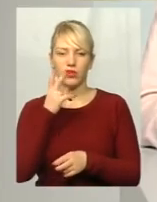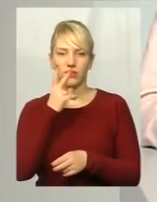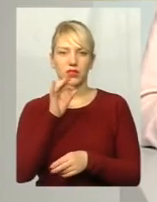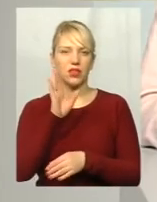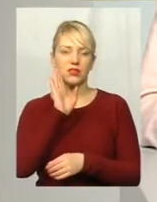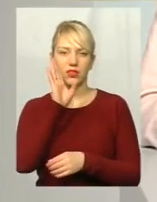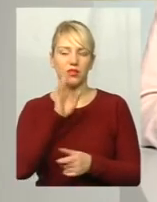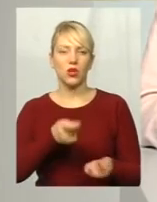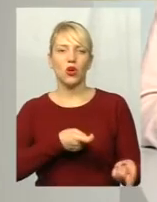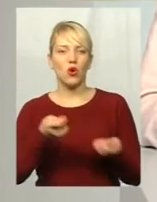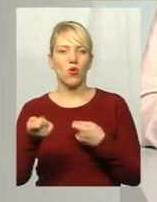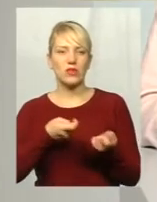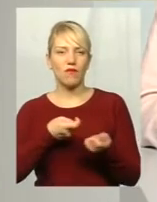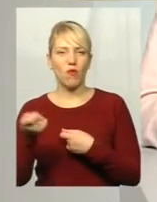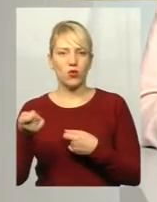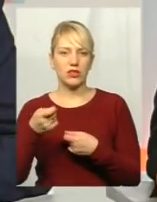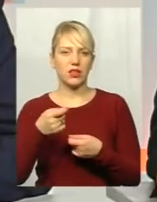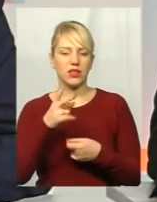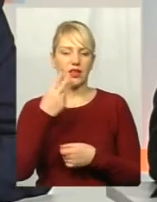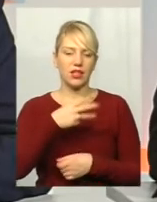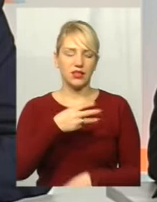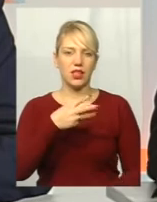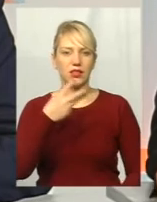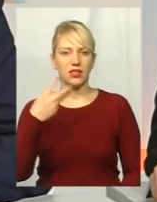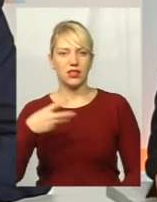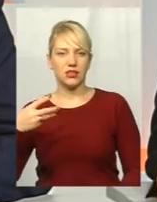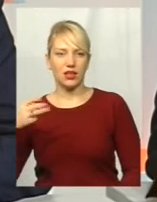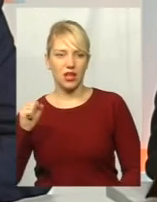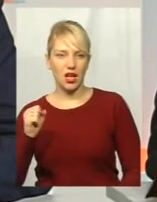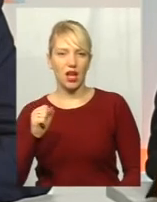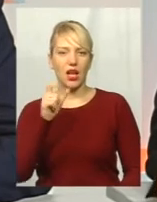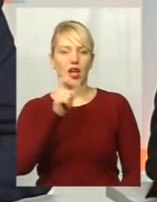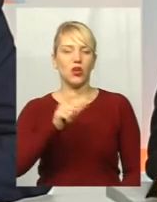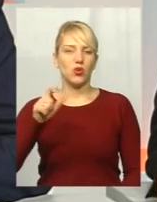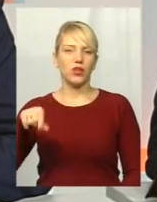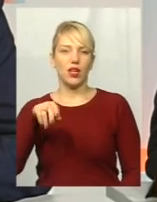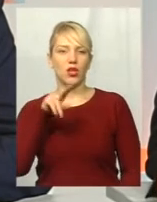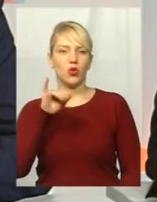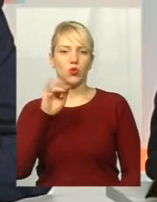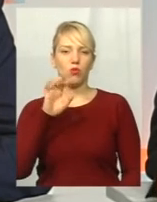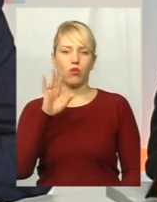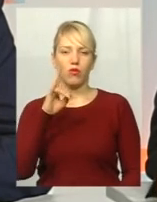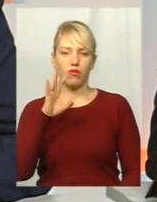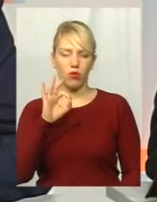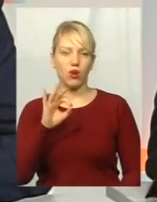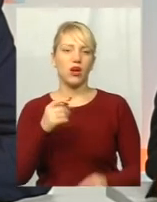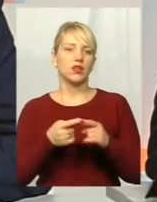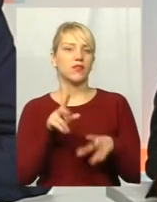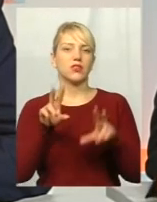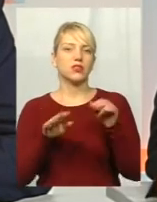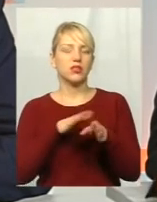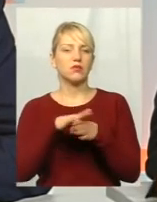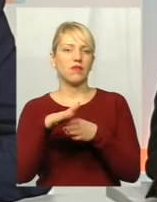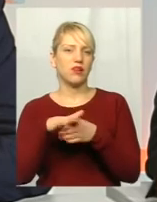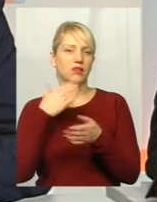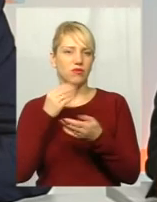розвозять тридцятий, тридцятий А мешканців Дубова. То вони справляли за своєю задачі. Я можу сміливо